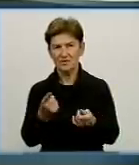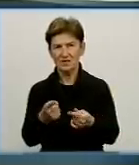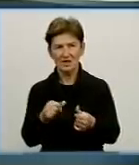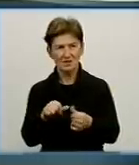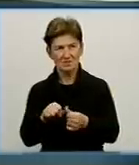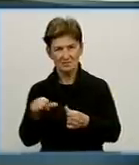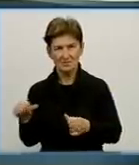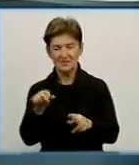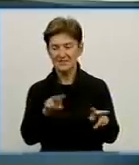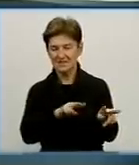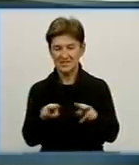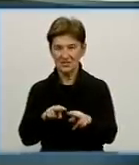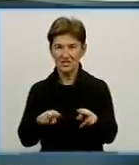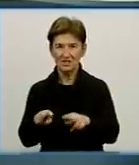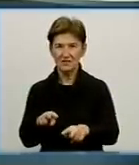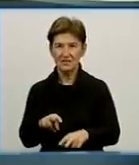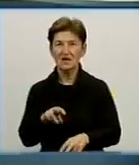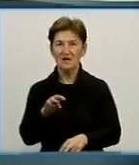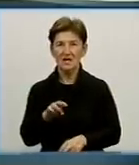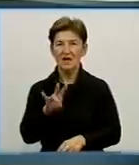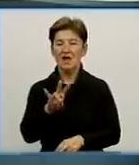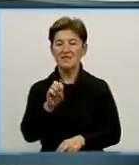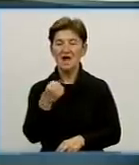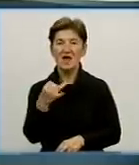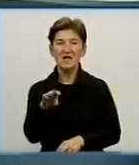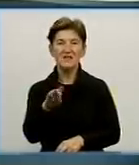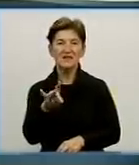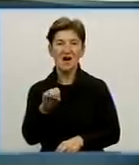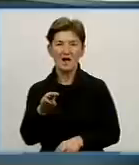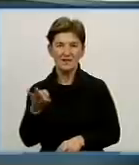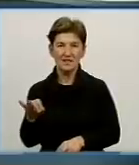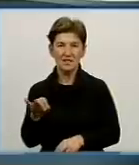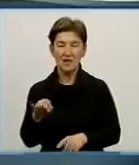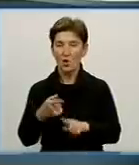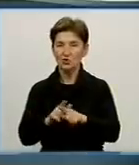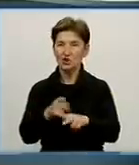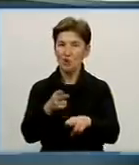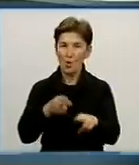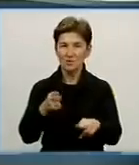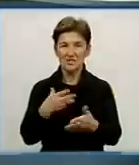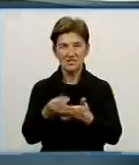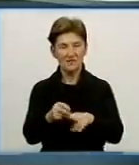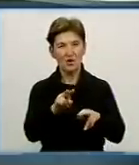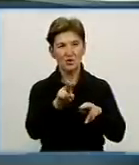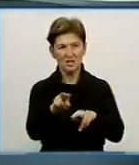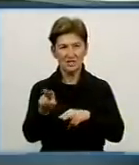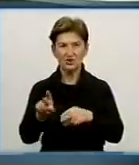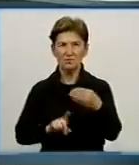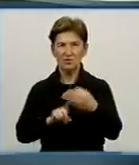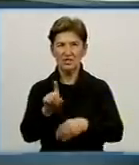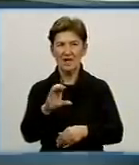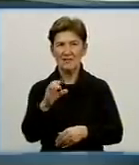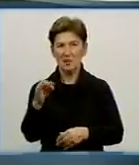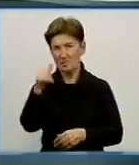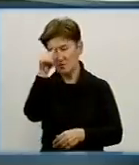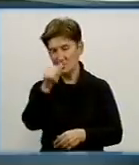нітратами ви досліджували? Ми вирішили дослідити якраз проблему нітратів, оскільки вона стоїть досить гостро. Почали ми своє дослідження у серпні місяці, коли якраз з